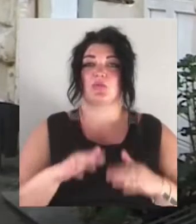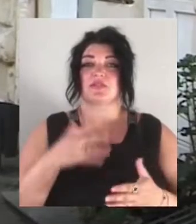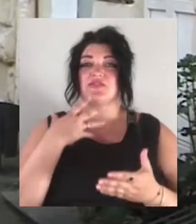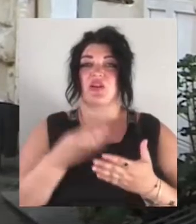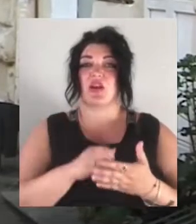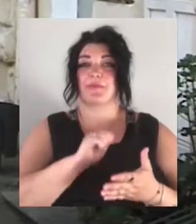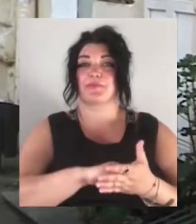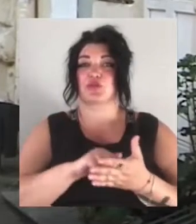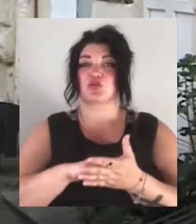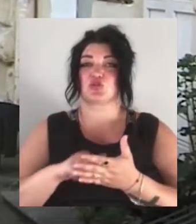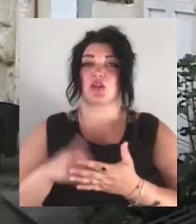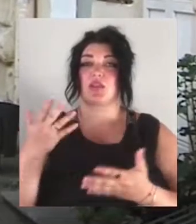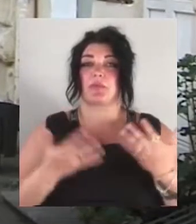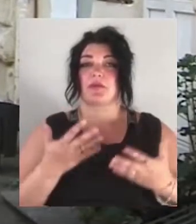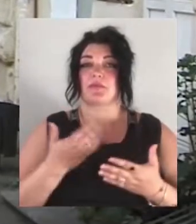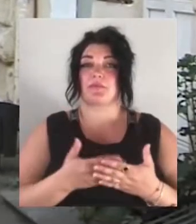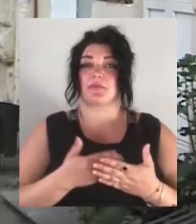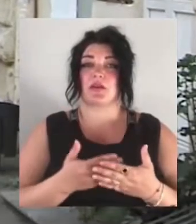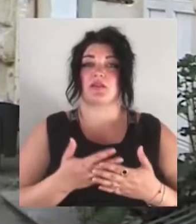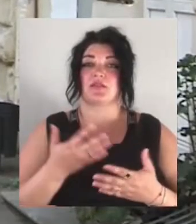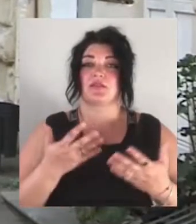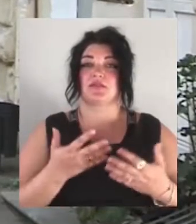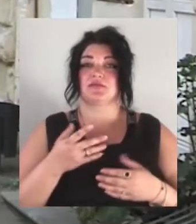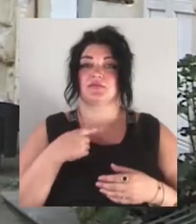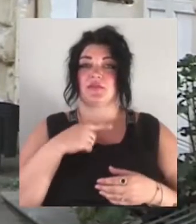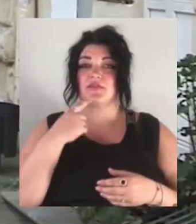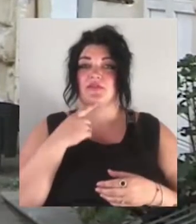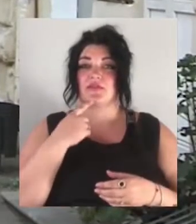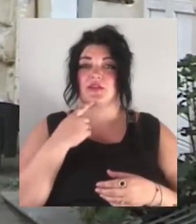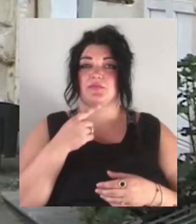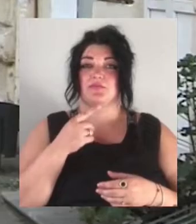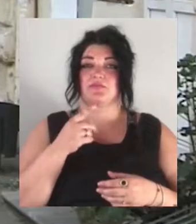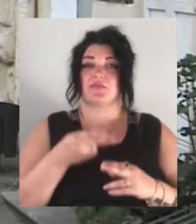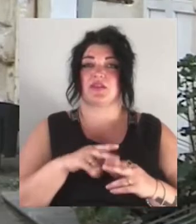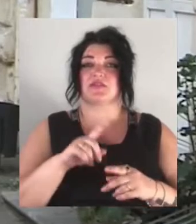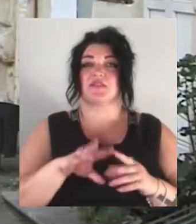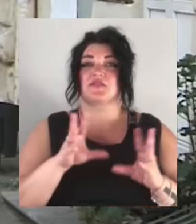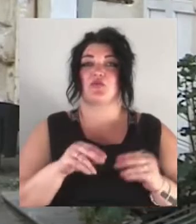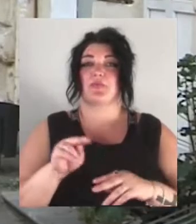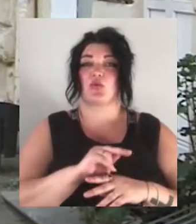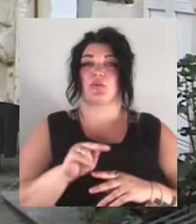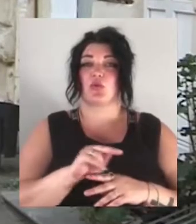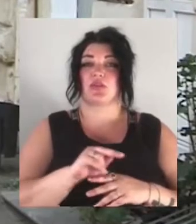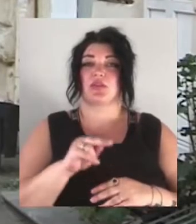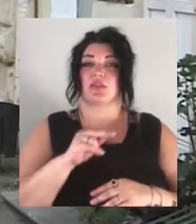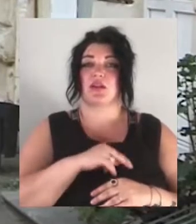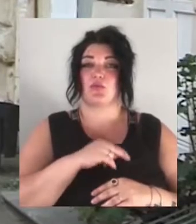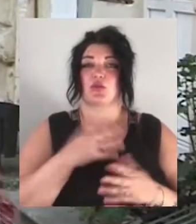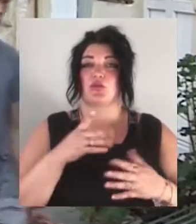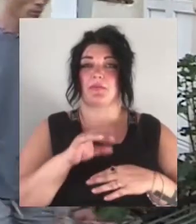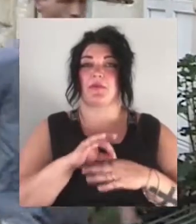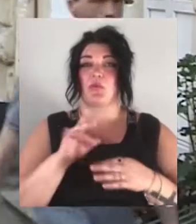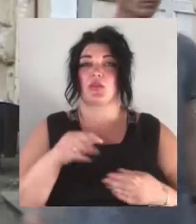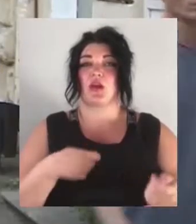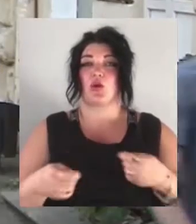Наприклад, якщо про періолок Нахимова говорити, то це, скоріше, ремонтні роботи, які там проводились. По торговій –